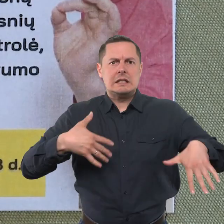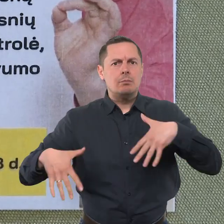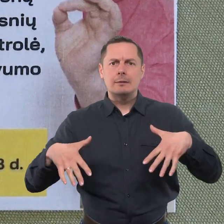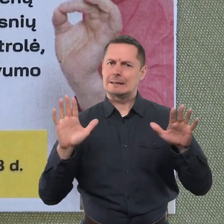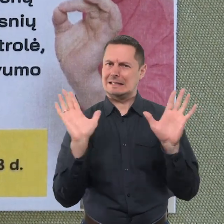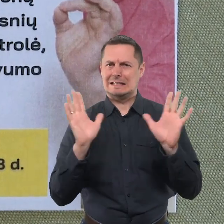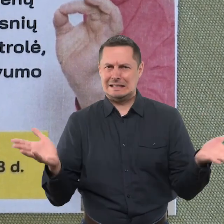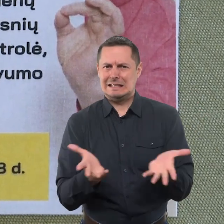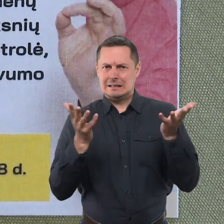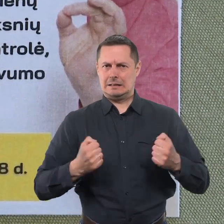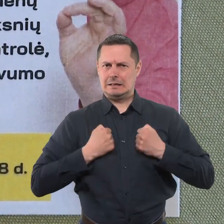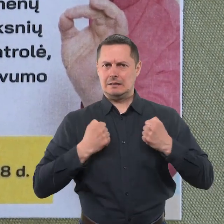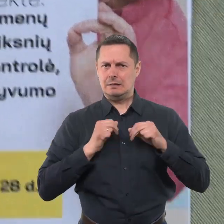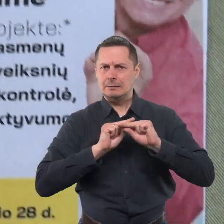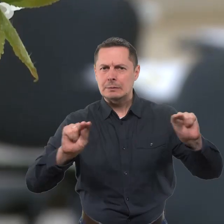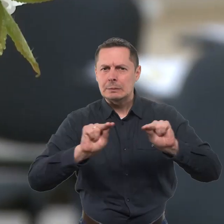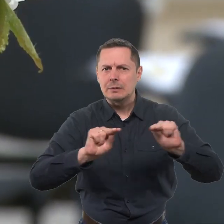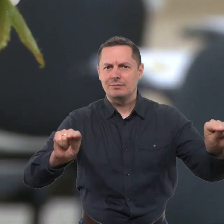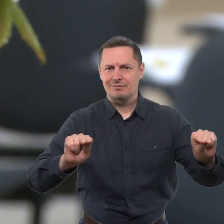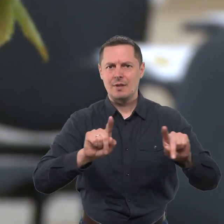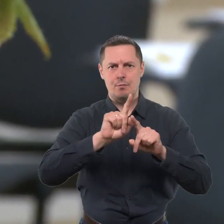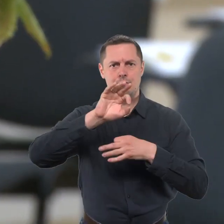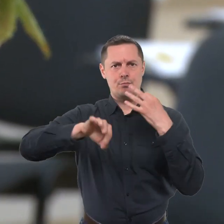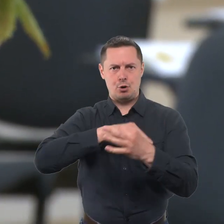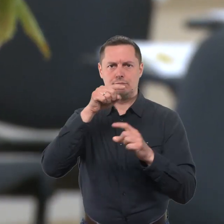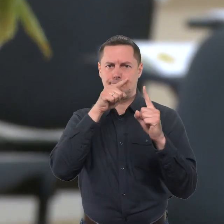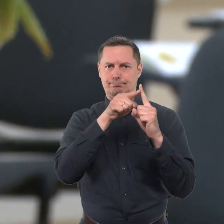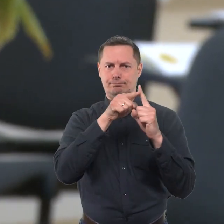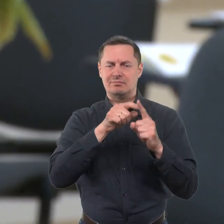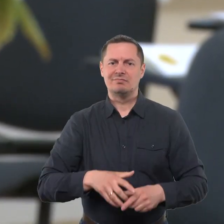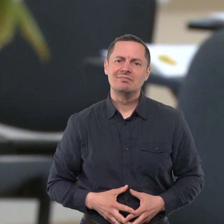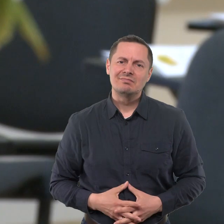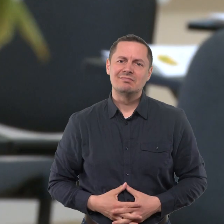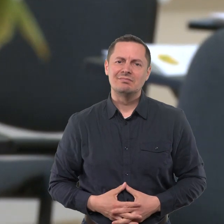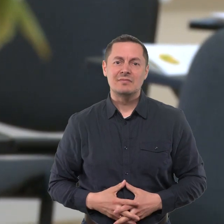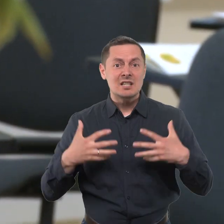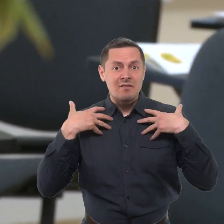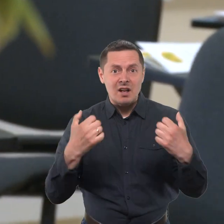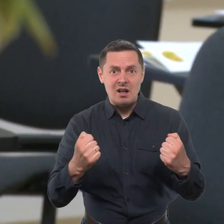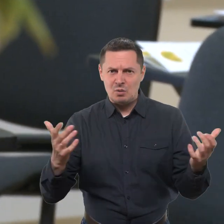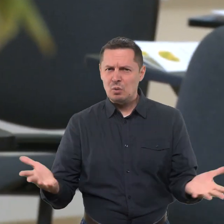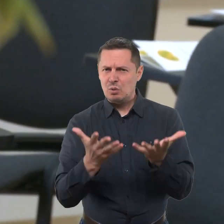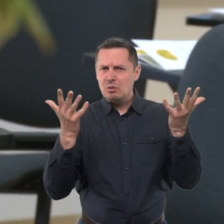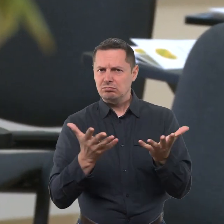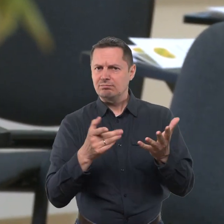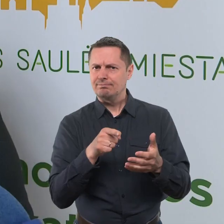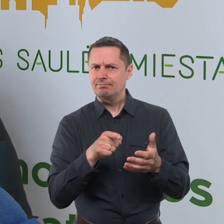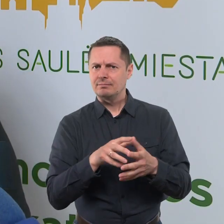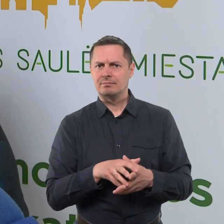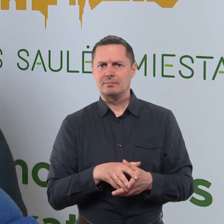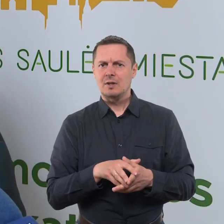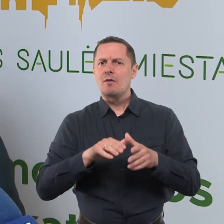taikant fizinio aktyvumo veiklas, projektas parengtas remiantis vienu iš savivaldybės sveikatinimo prioritetų. Aš